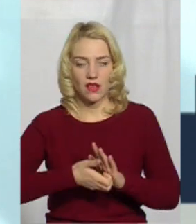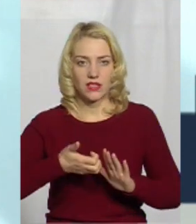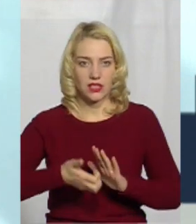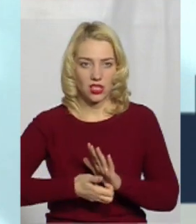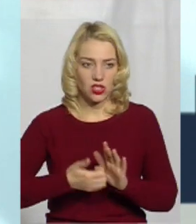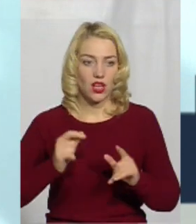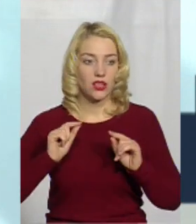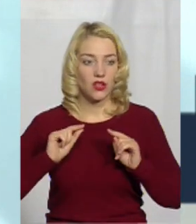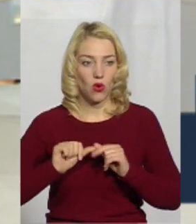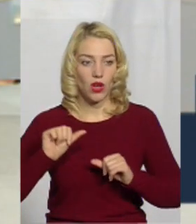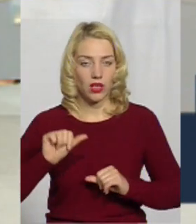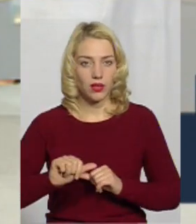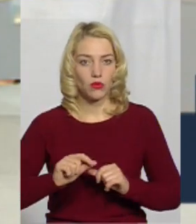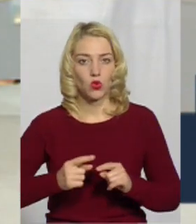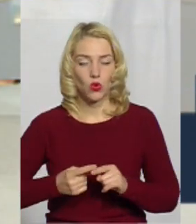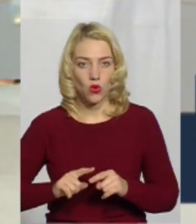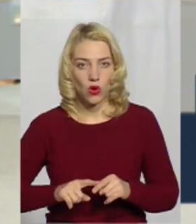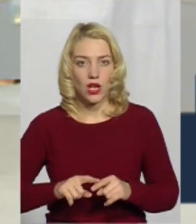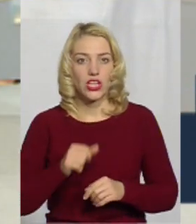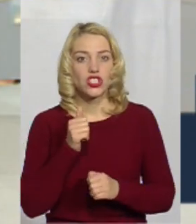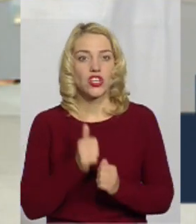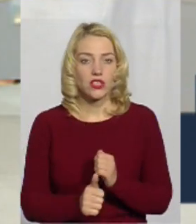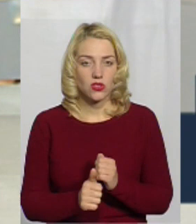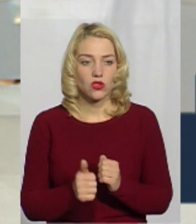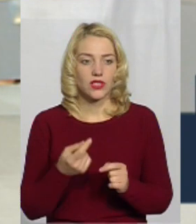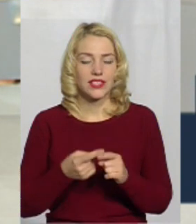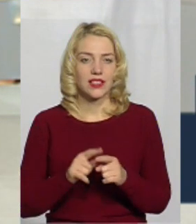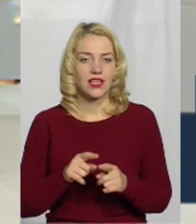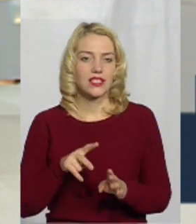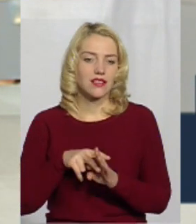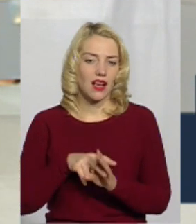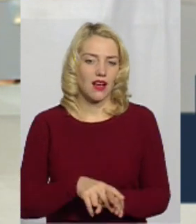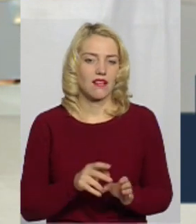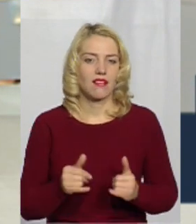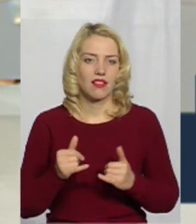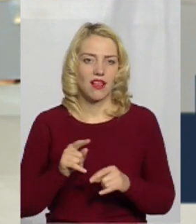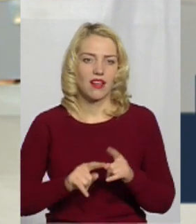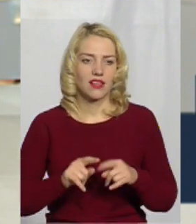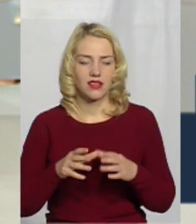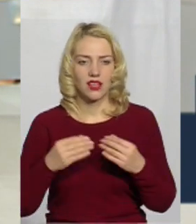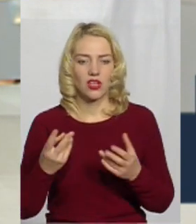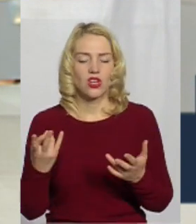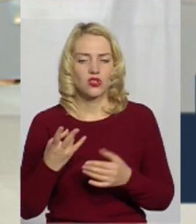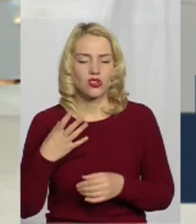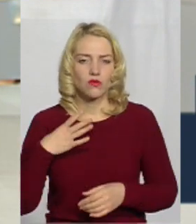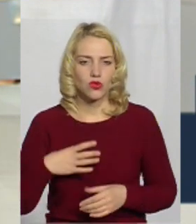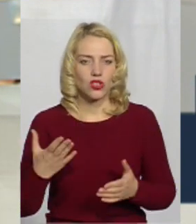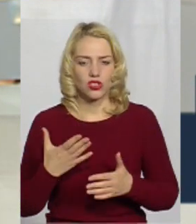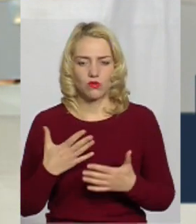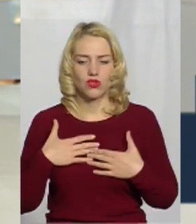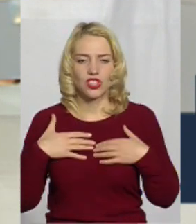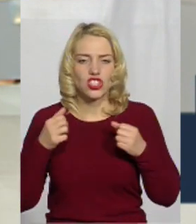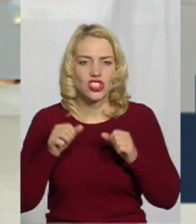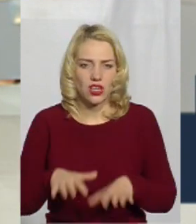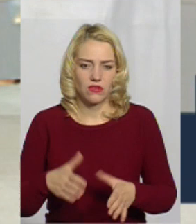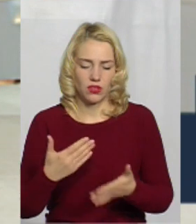Крім того, часто це такий тягар для рідних, коли вони мусять чимось жертвувати. Хтось сім